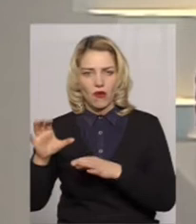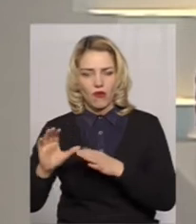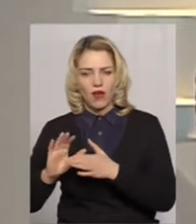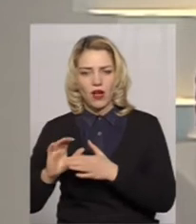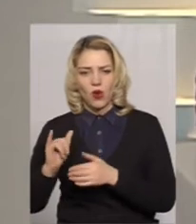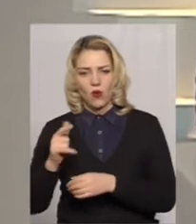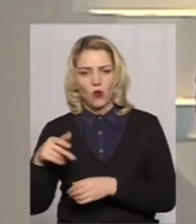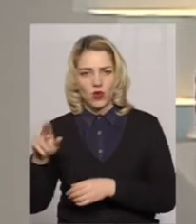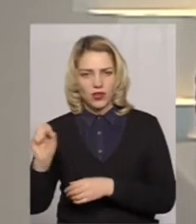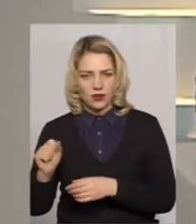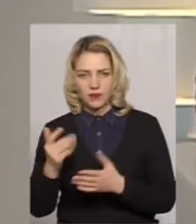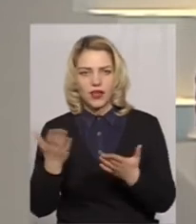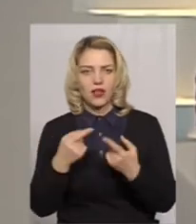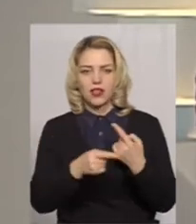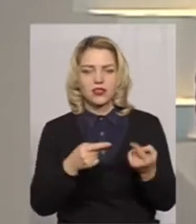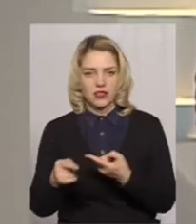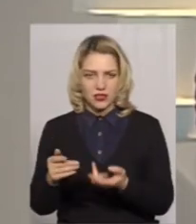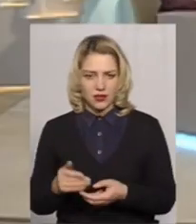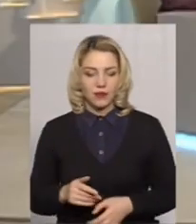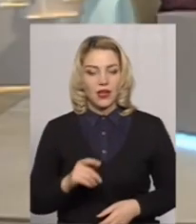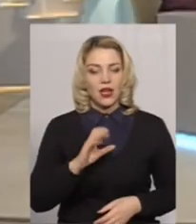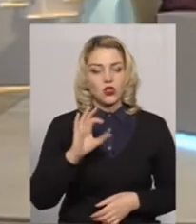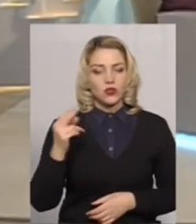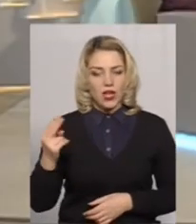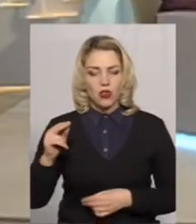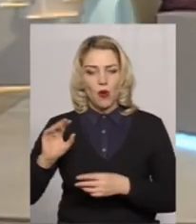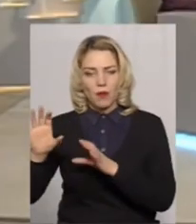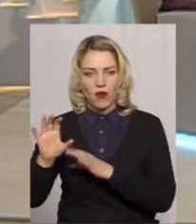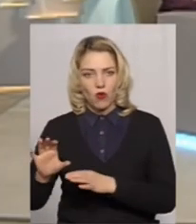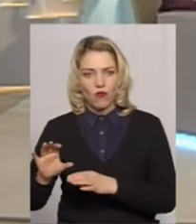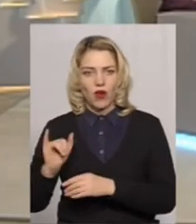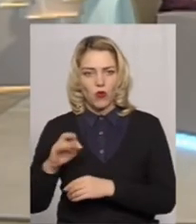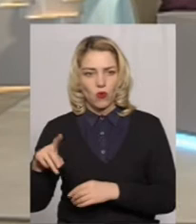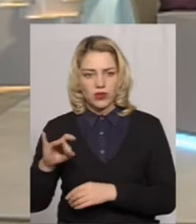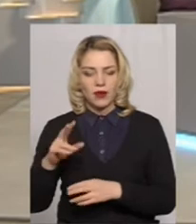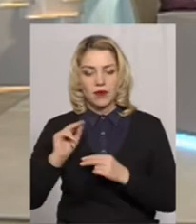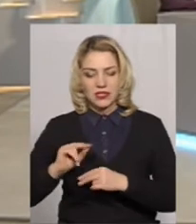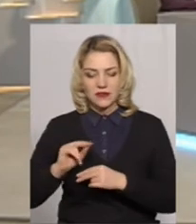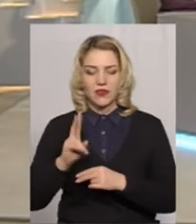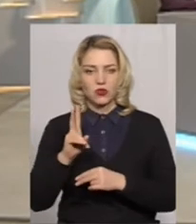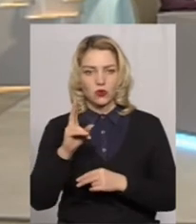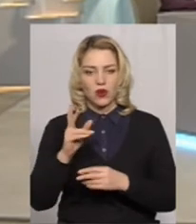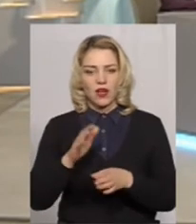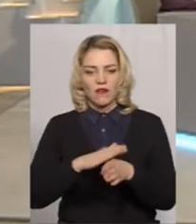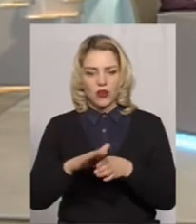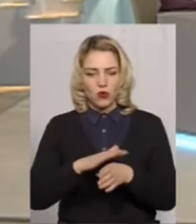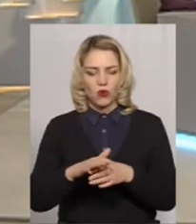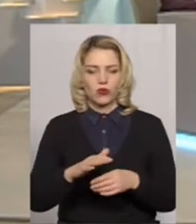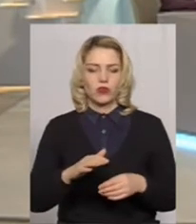Соціально-правова угода, там передбачено такий підтекст, що працівник, виконуючи роботи підвищення небезпеки,